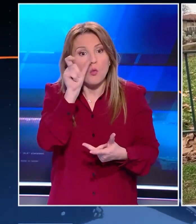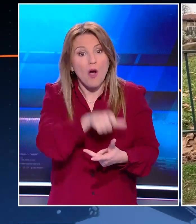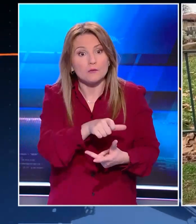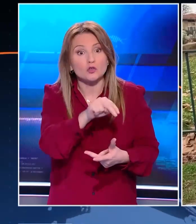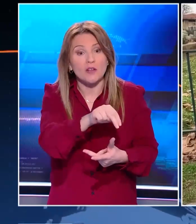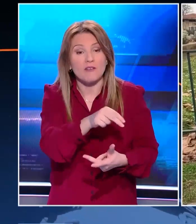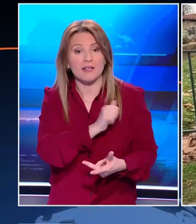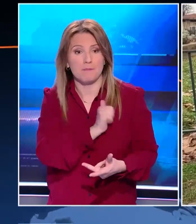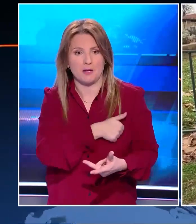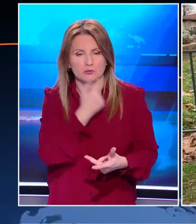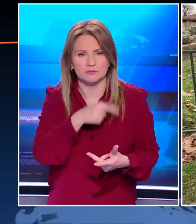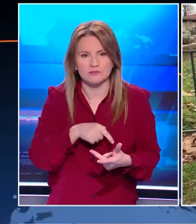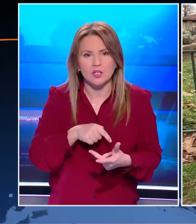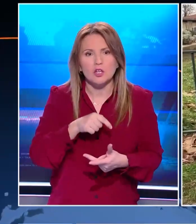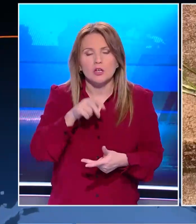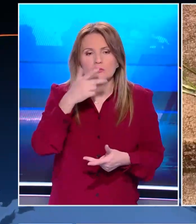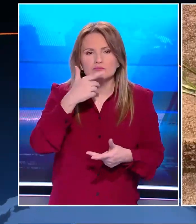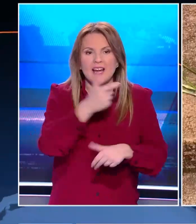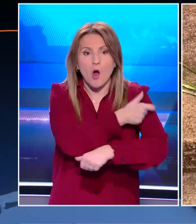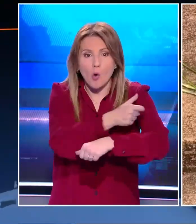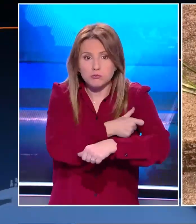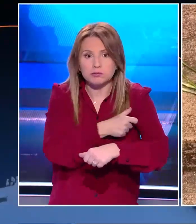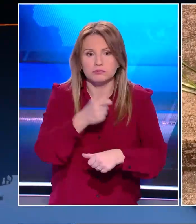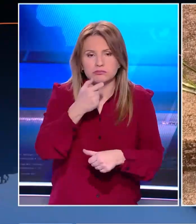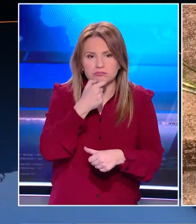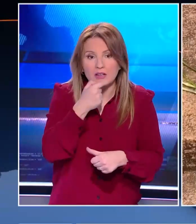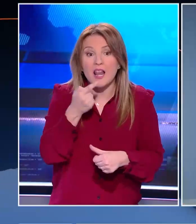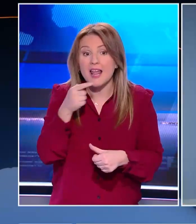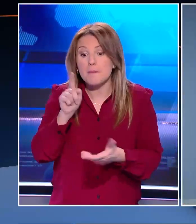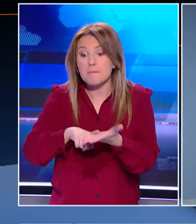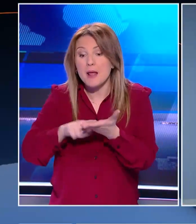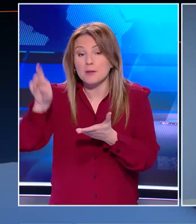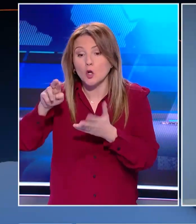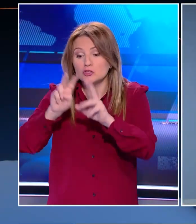Λονδίνο και Ηνωμένα Έθνη καλούν τις ρωσικές αργές να αδειξάγουν μια ολοκληρωμένη και διαφανή έρευνα.